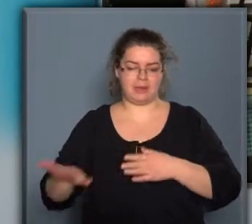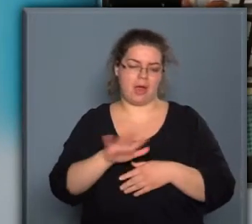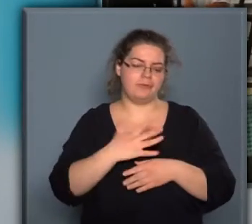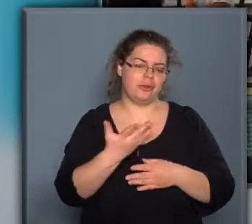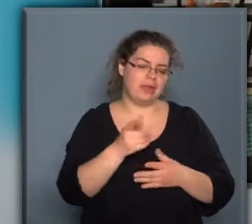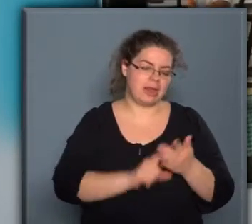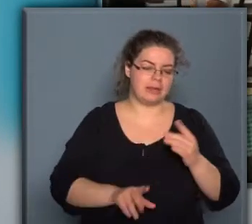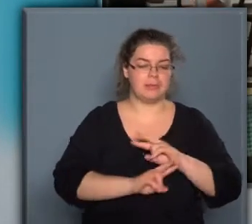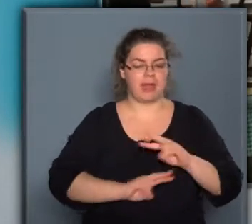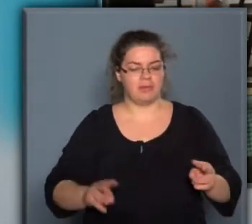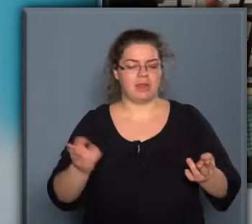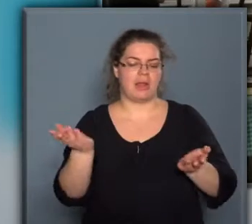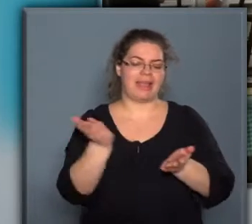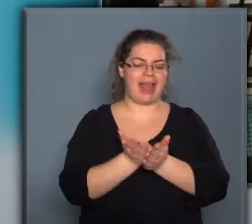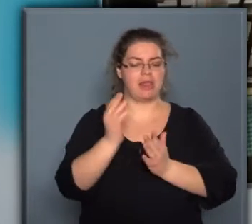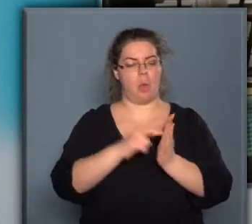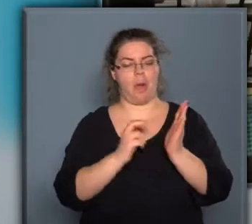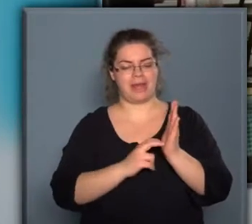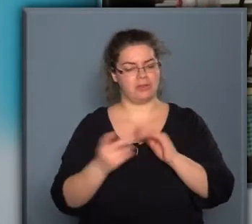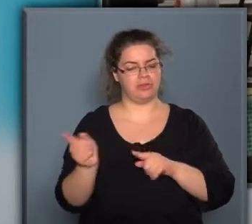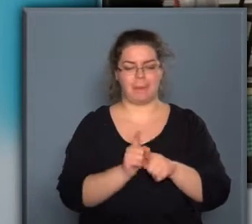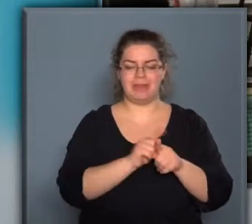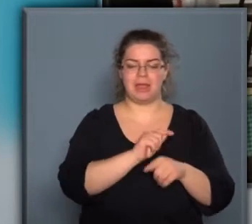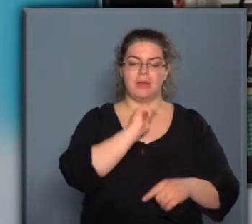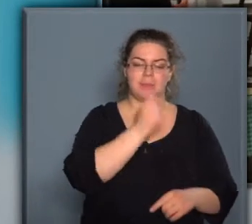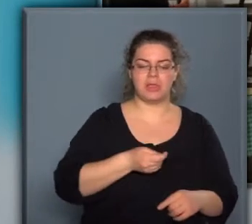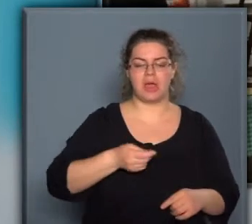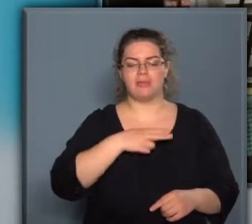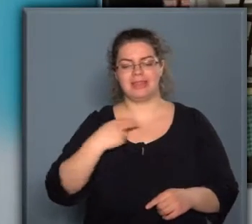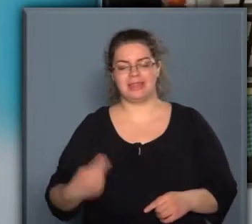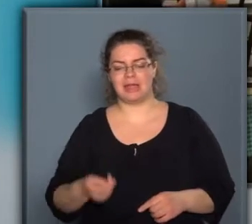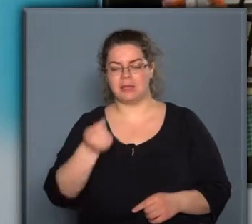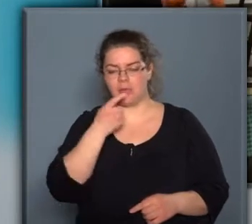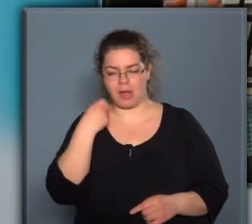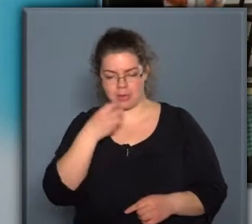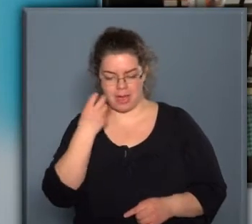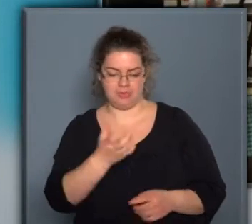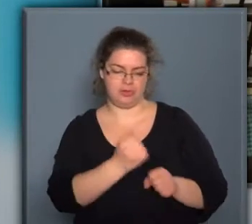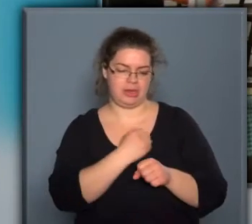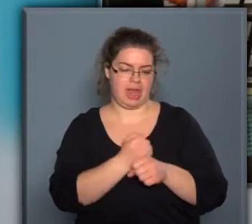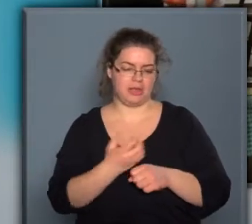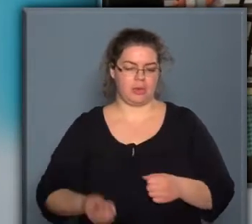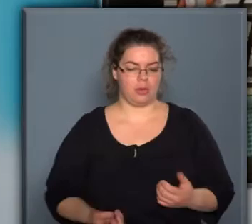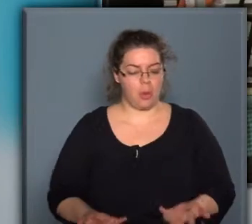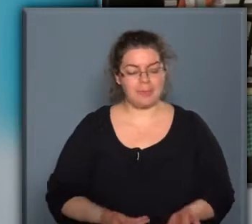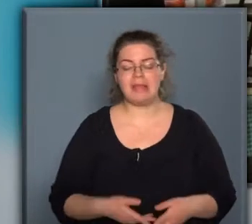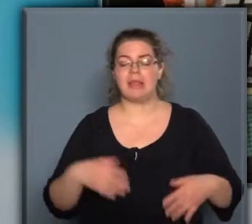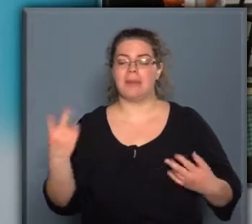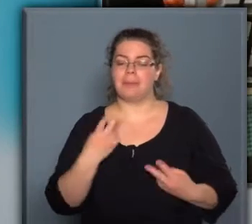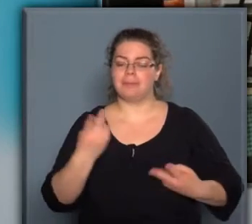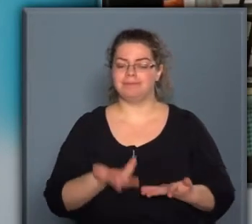receptet. Meg vannak a kellő arányok, és nem mindegy, hogy magyar vagy kínai fokhagymával készítjük a kolbászunkat.